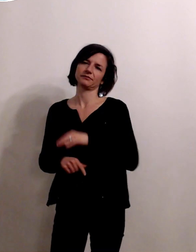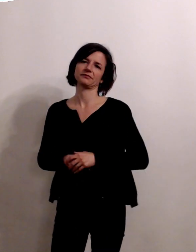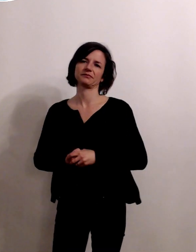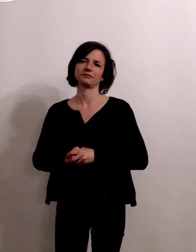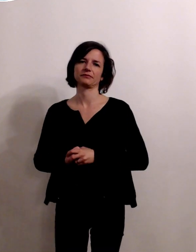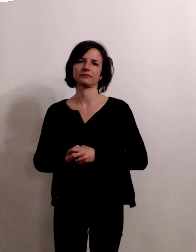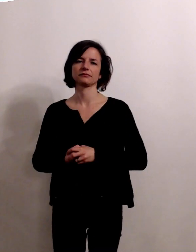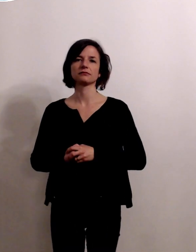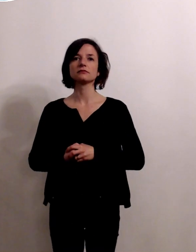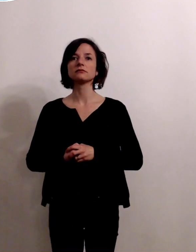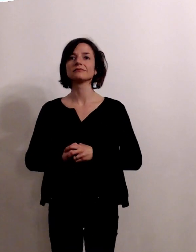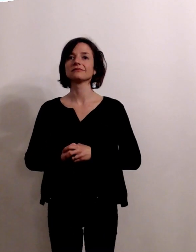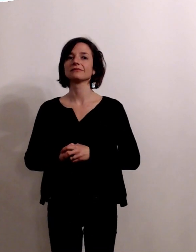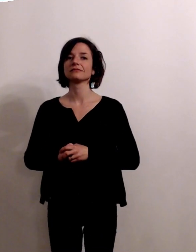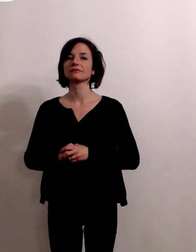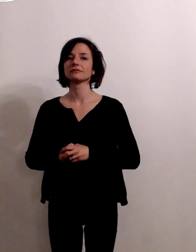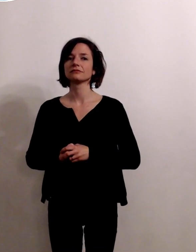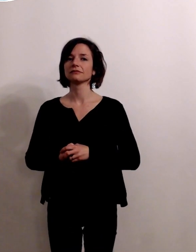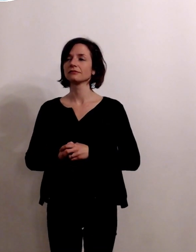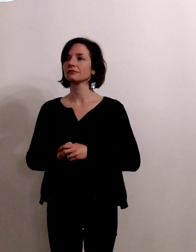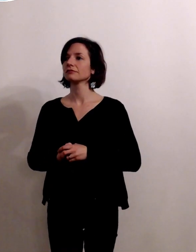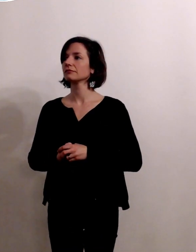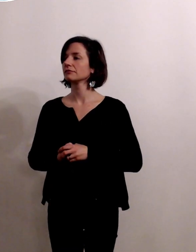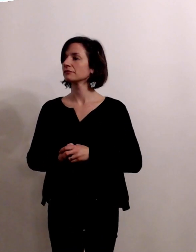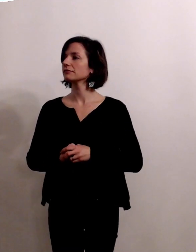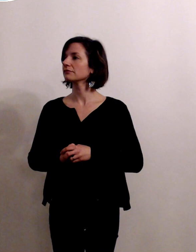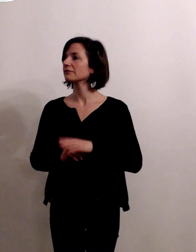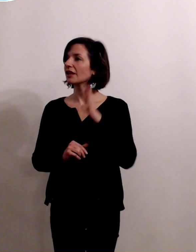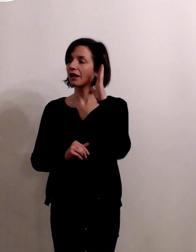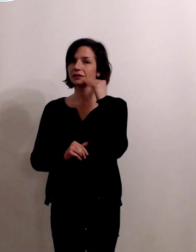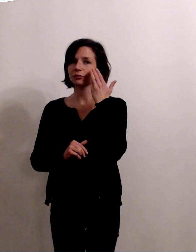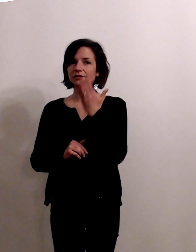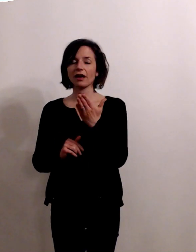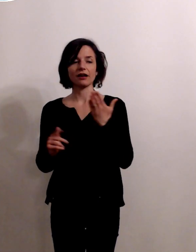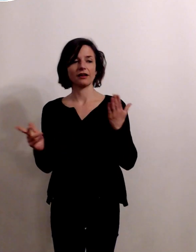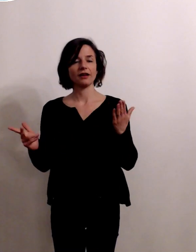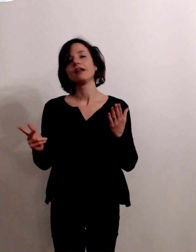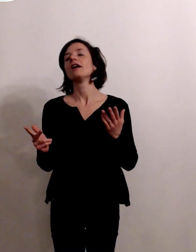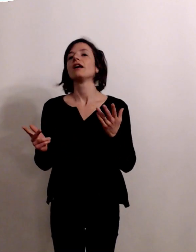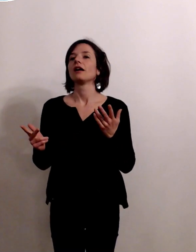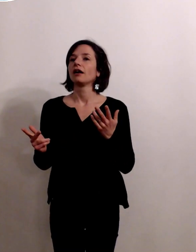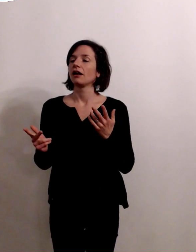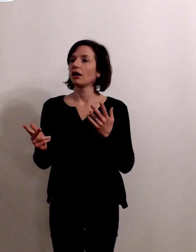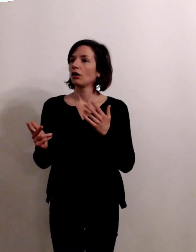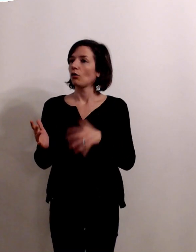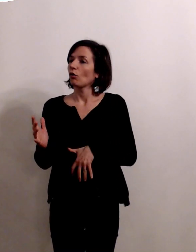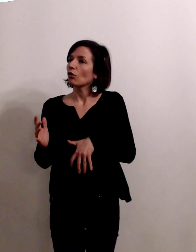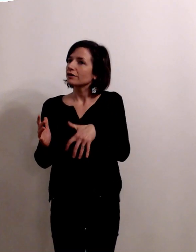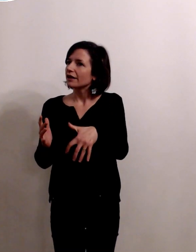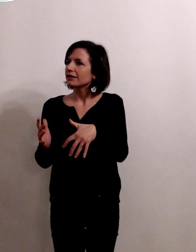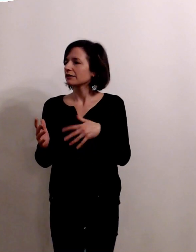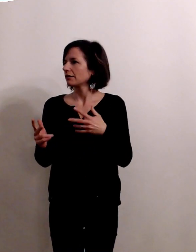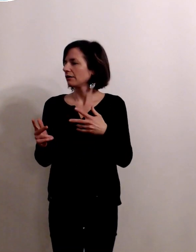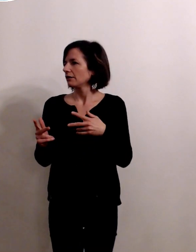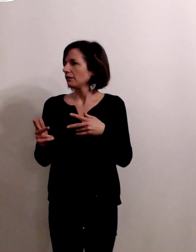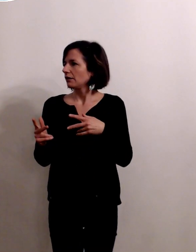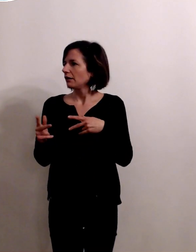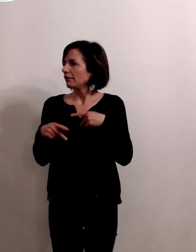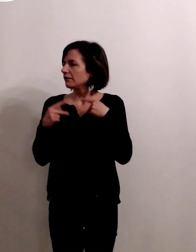donc vous comprenez pourquoi on l'a mis comme dispositif de vivre sereinement sa grossesse parce que quand on a éliminé tout ça déjà